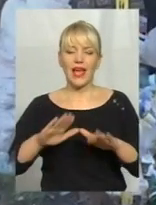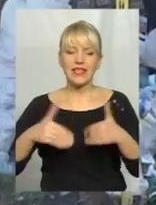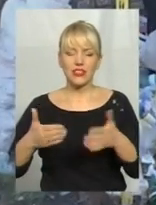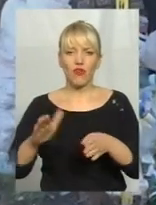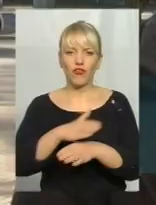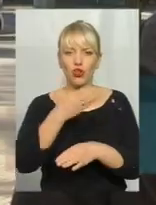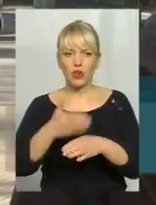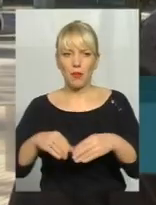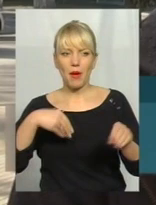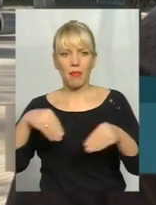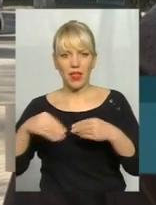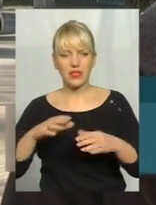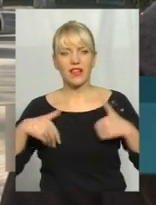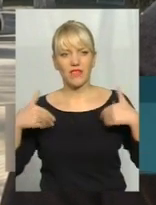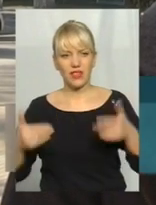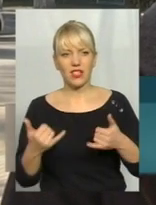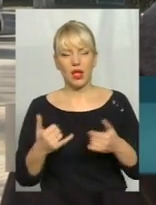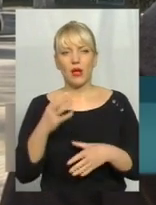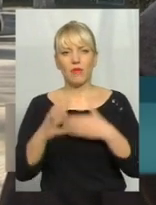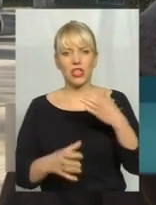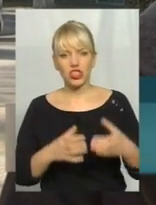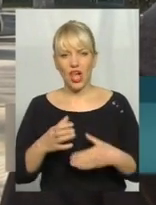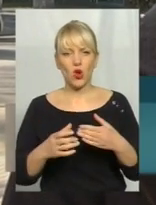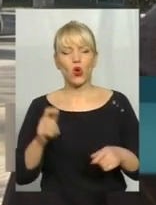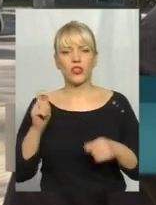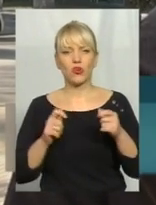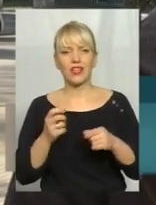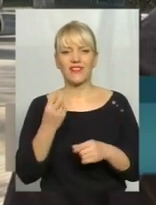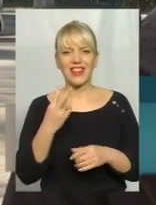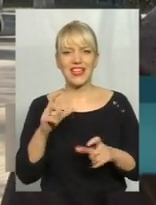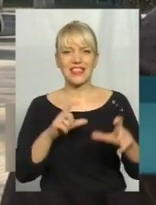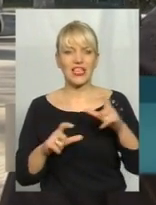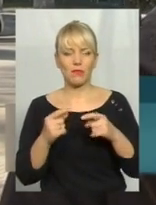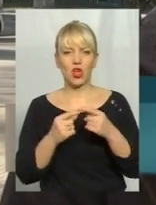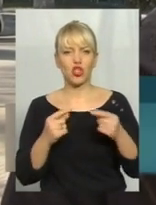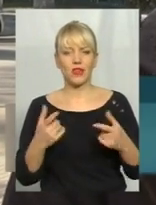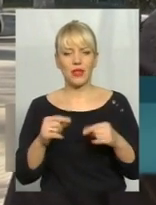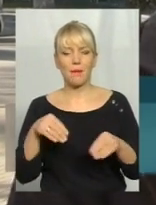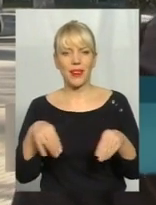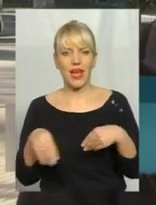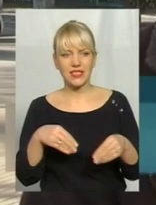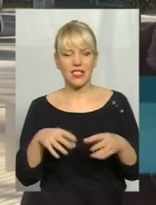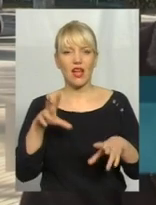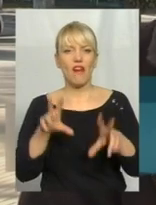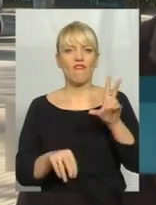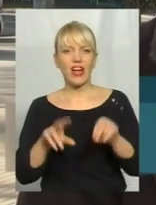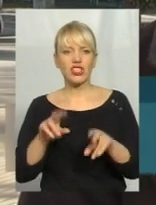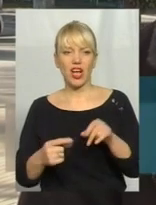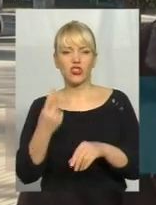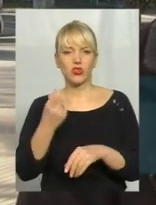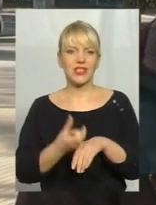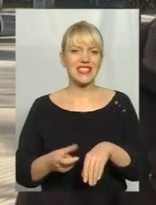Саме пластик вітає. Це є міжнародна конвенція про 12 стіких органічних речовин, де пластик вважається одним із